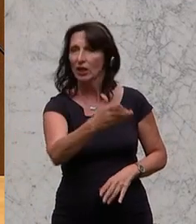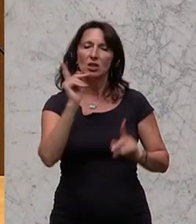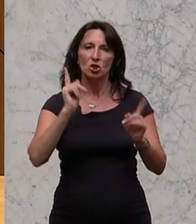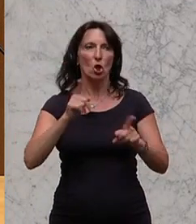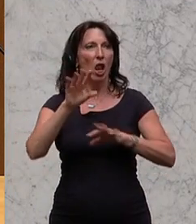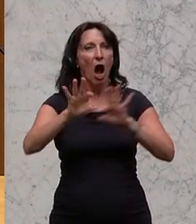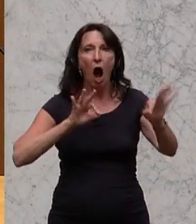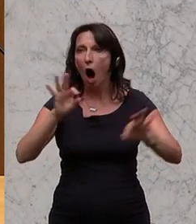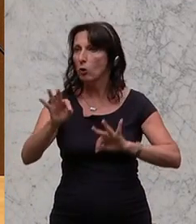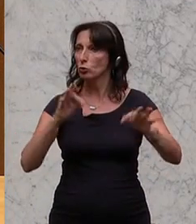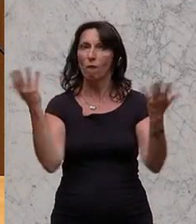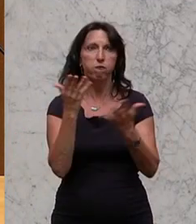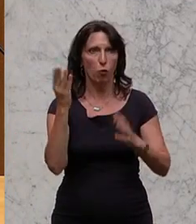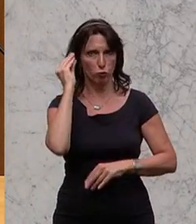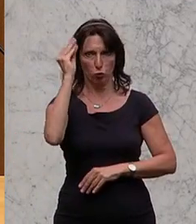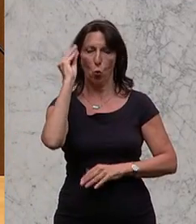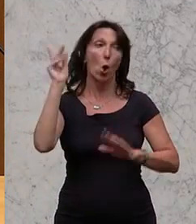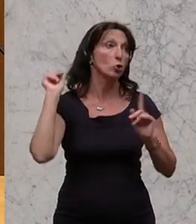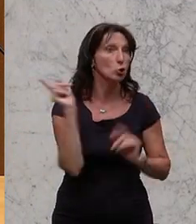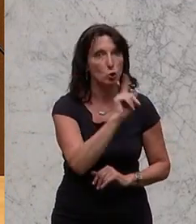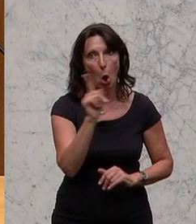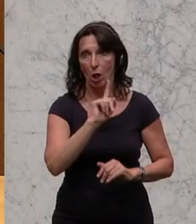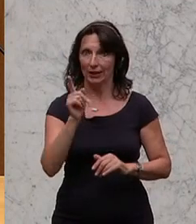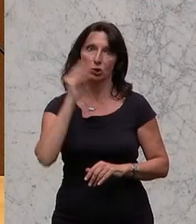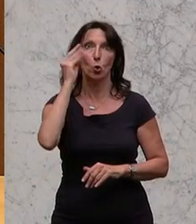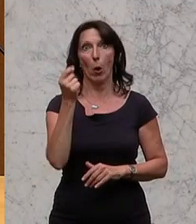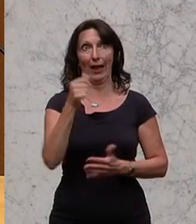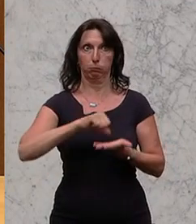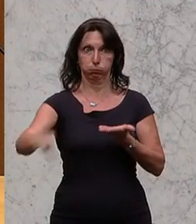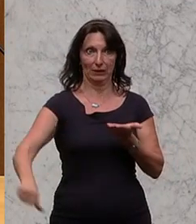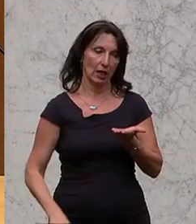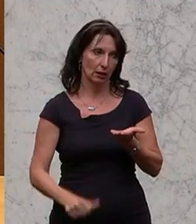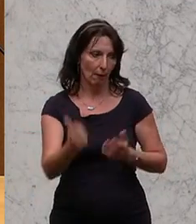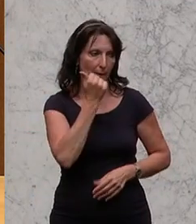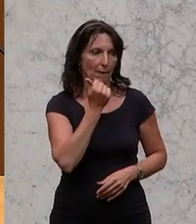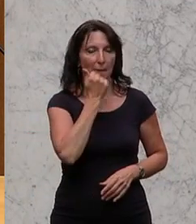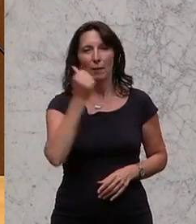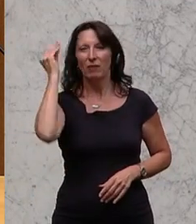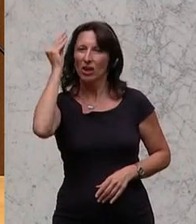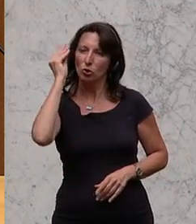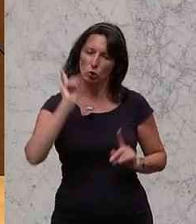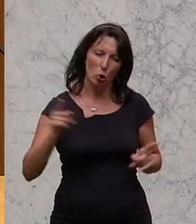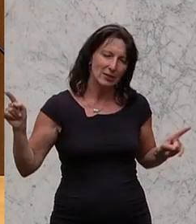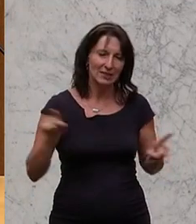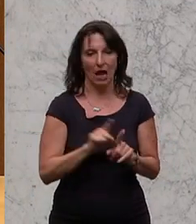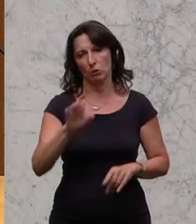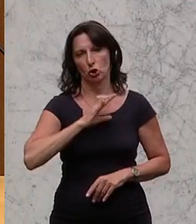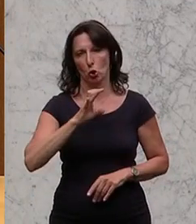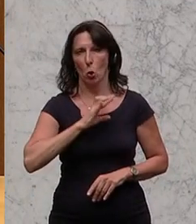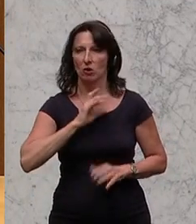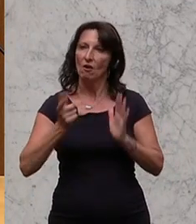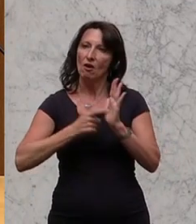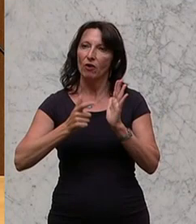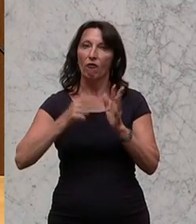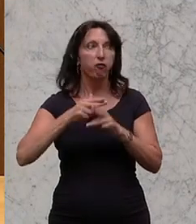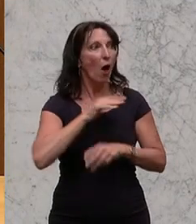Schulgeld. Müssen hier Liberale kommen, um das einzufordern. Wir wollen Privatschulen gleiche Chancen geben, wenn sie für die Allgemeinheit